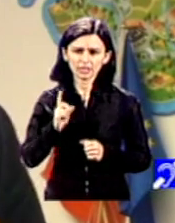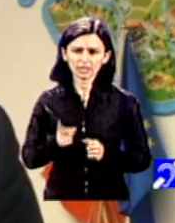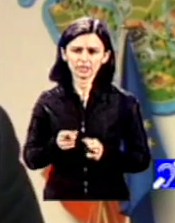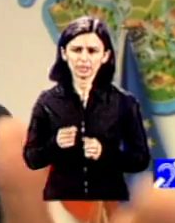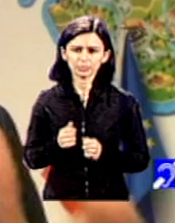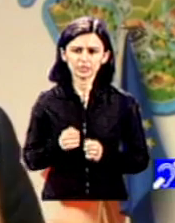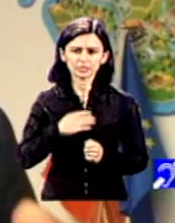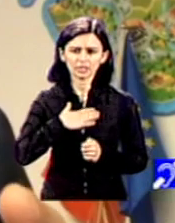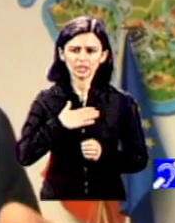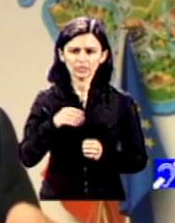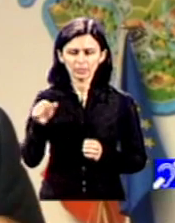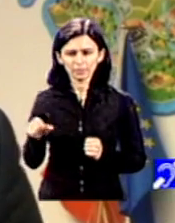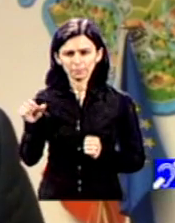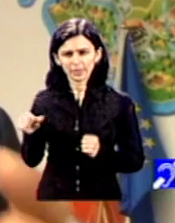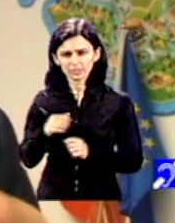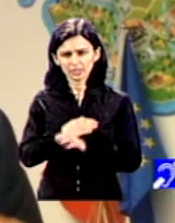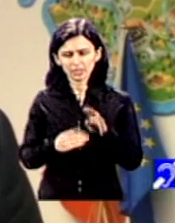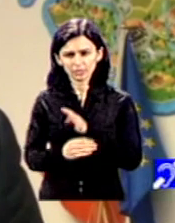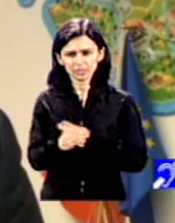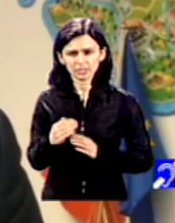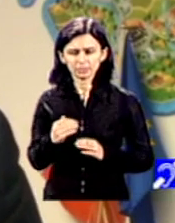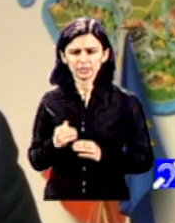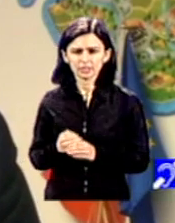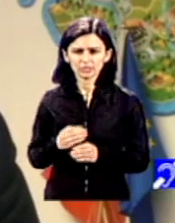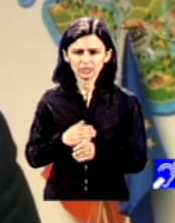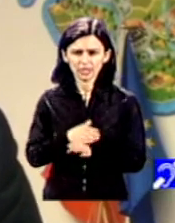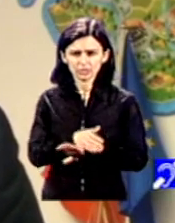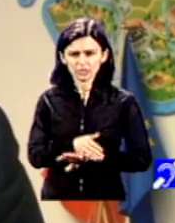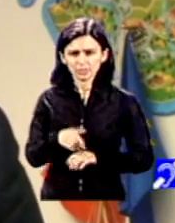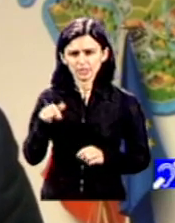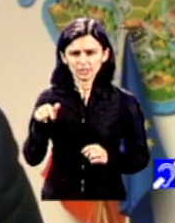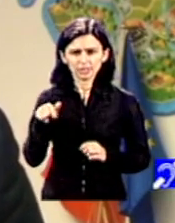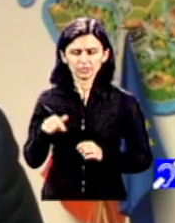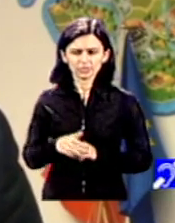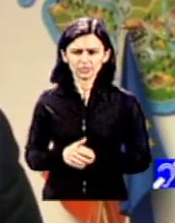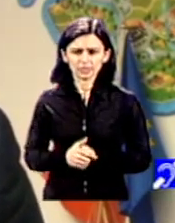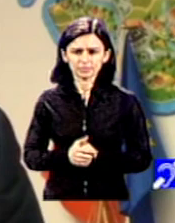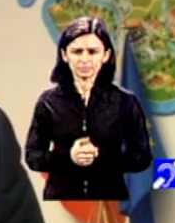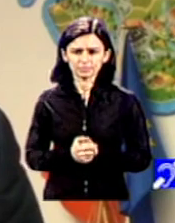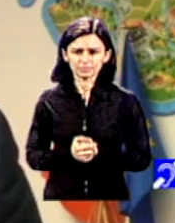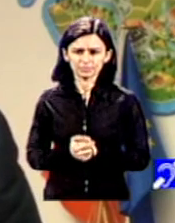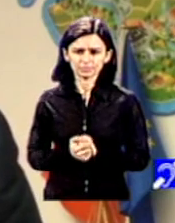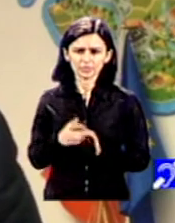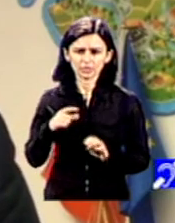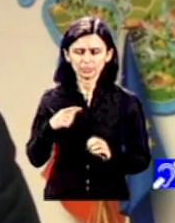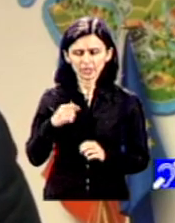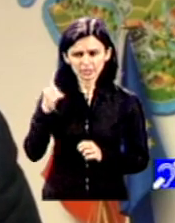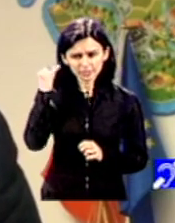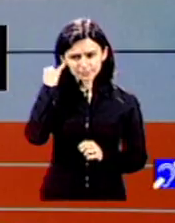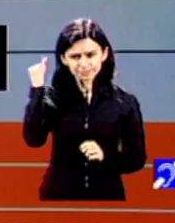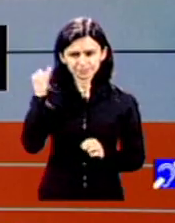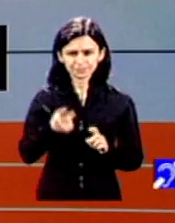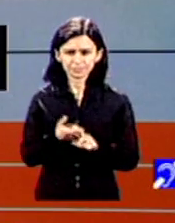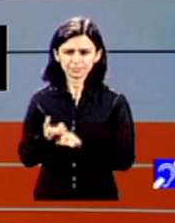primul rând să avem persoanele cu dizabilități și accesibilitatea acestora. Și aici mai este încă un principiu, apropo de Convenția